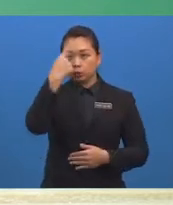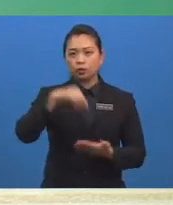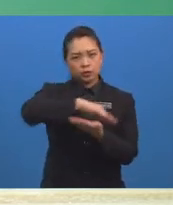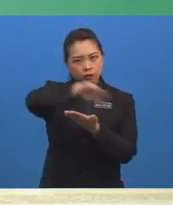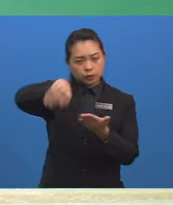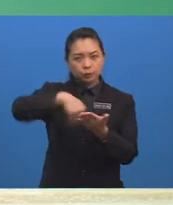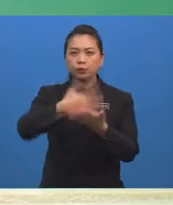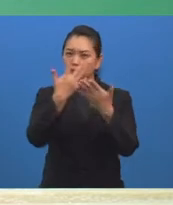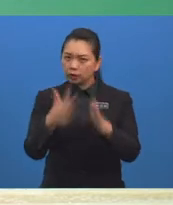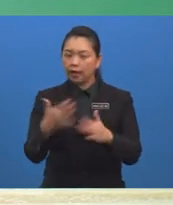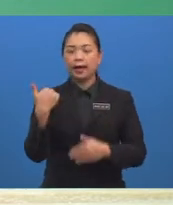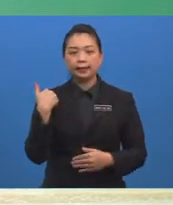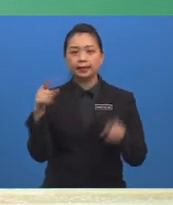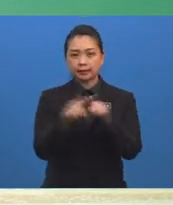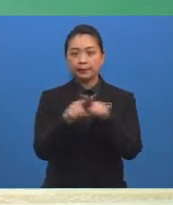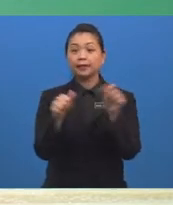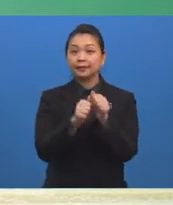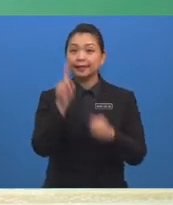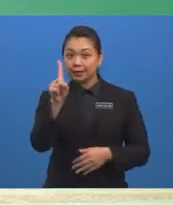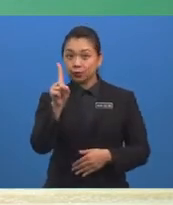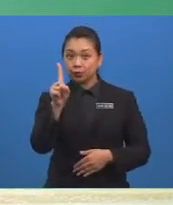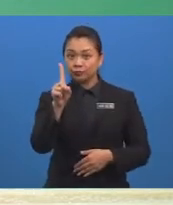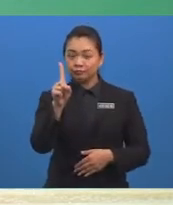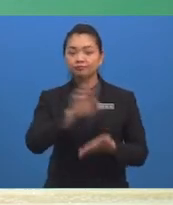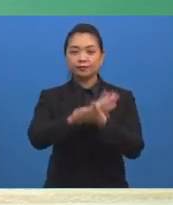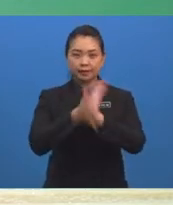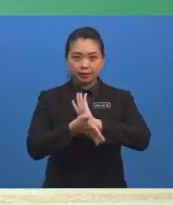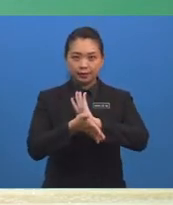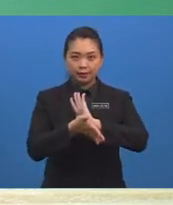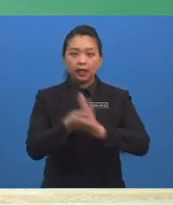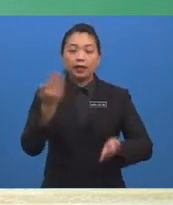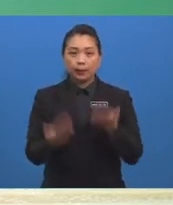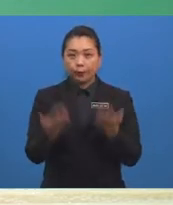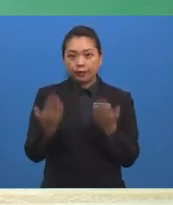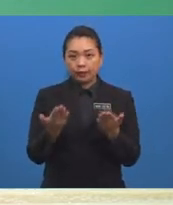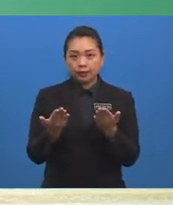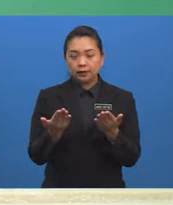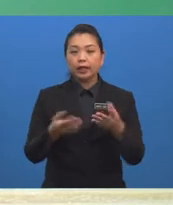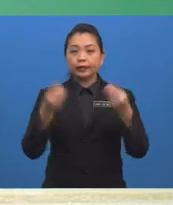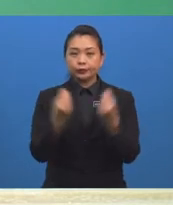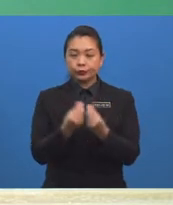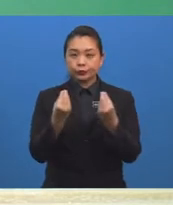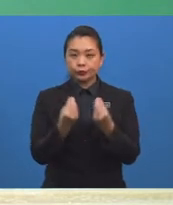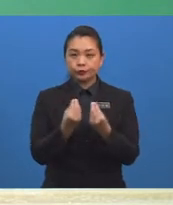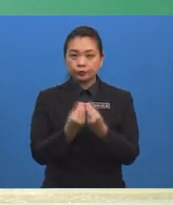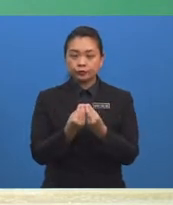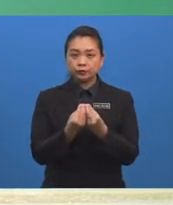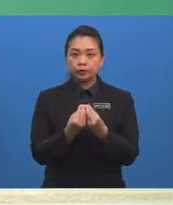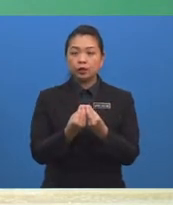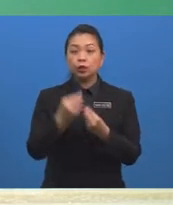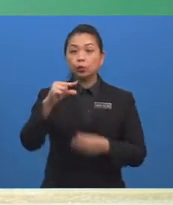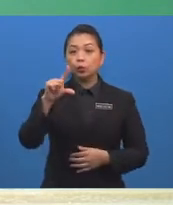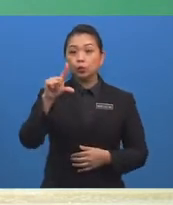kesudahan adalah bersamaan dengan satu Maka kebarang kalian Jumlah kebarang kalian guli